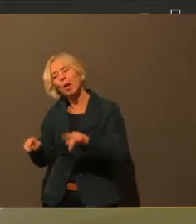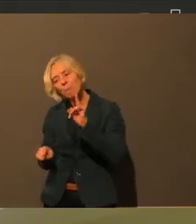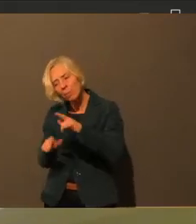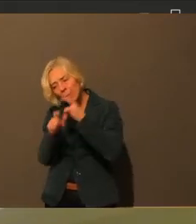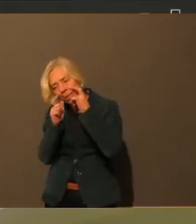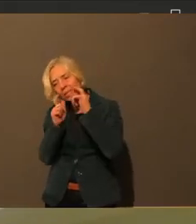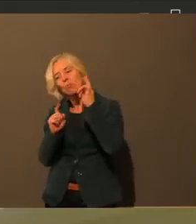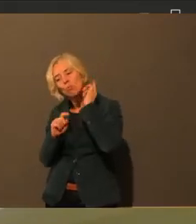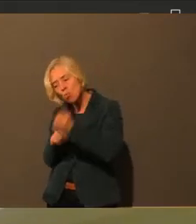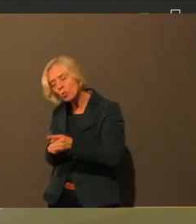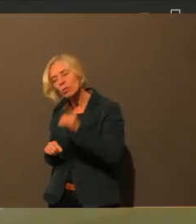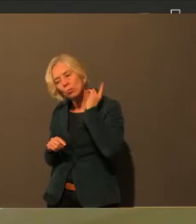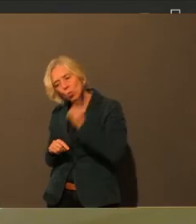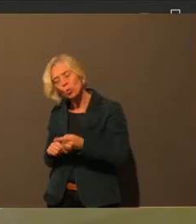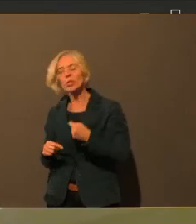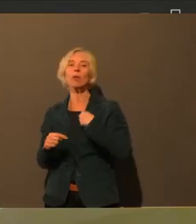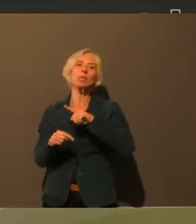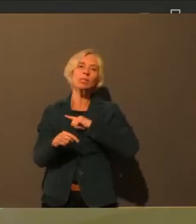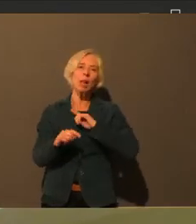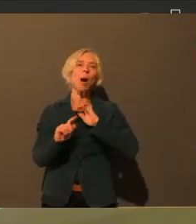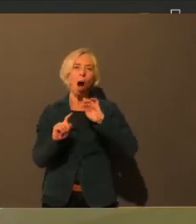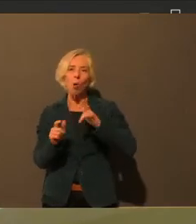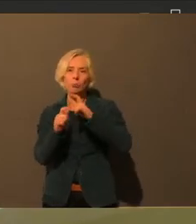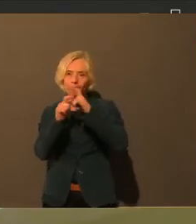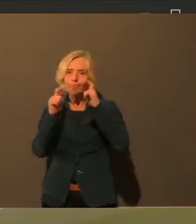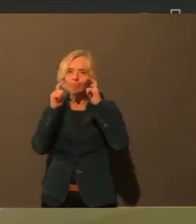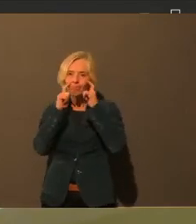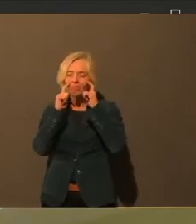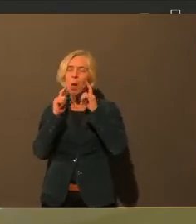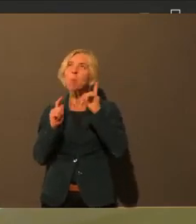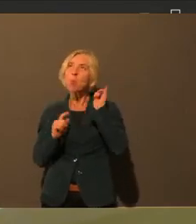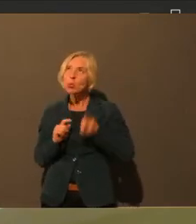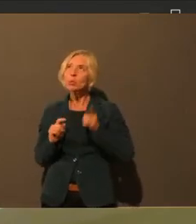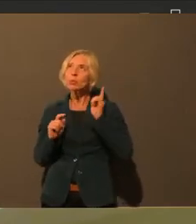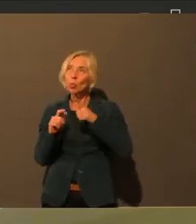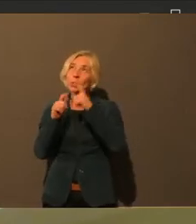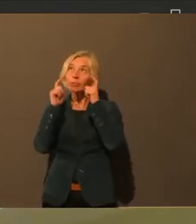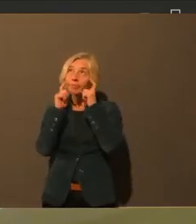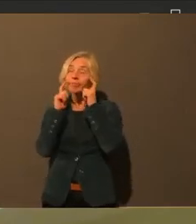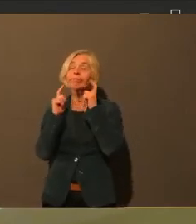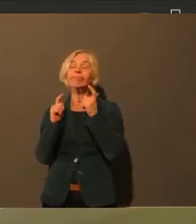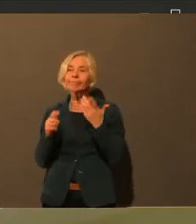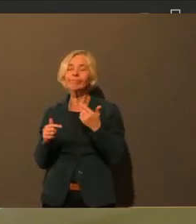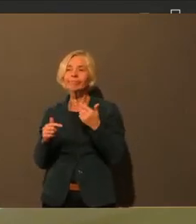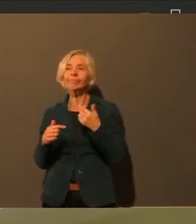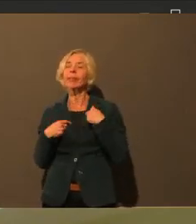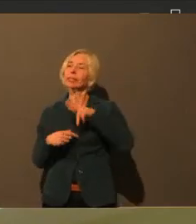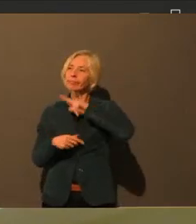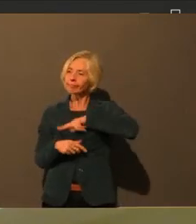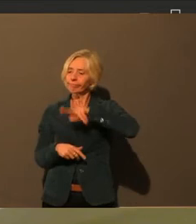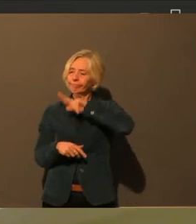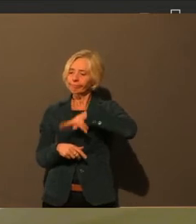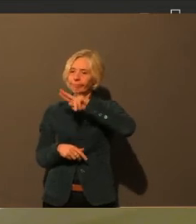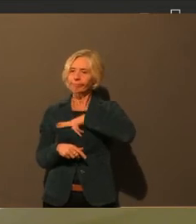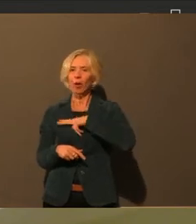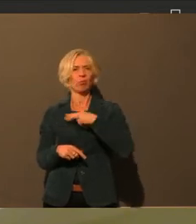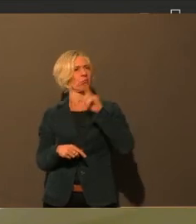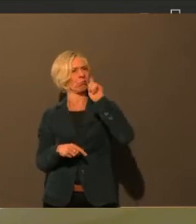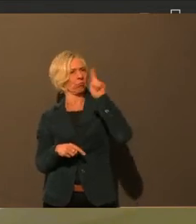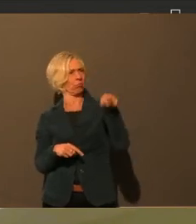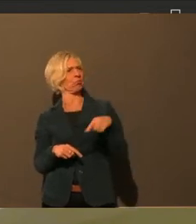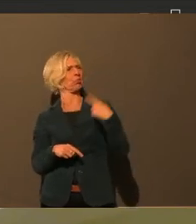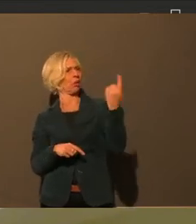auch damit dann rumärgere, rumärgere in Anführungszeichen und andere halten sich nicht dran und gehen mit den Regeln